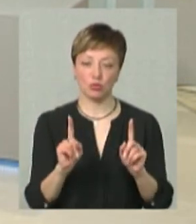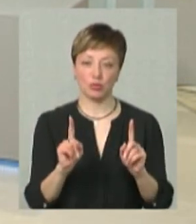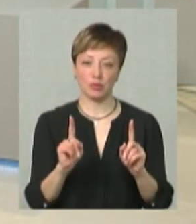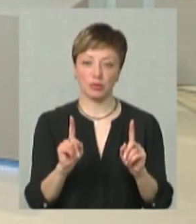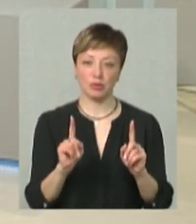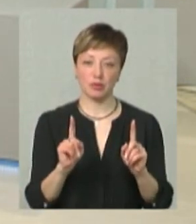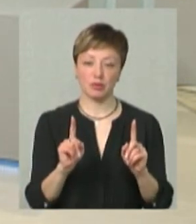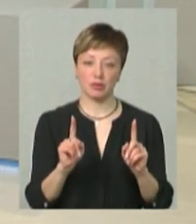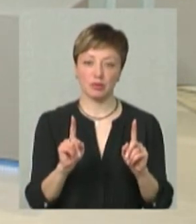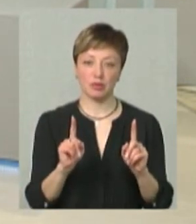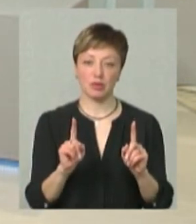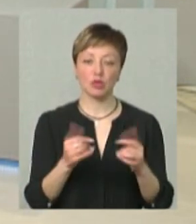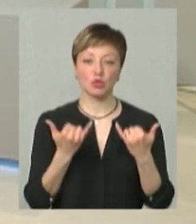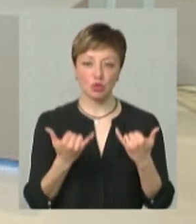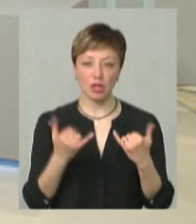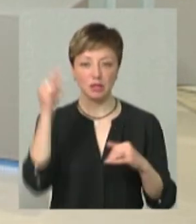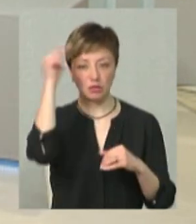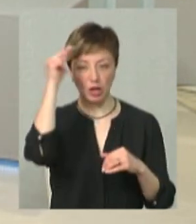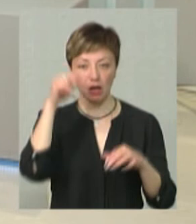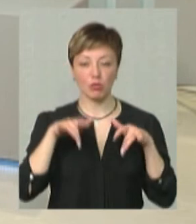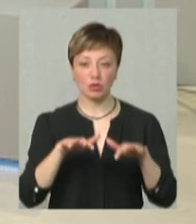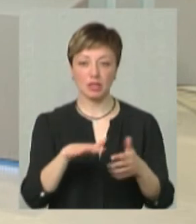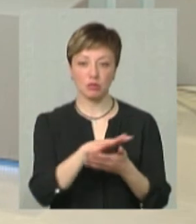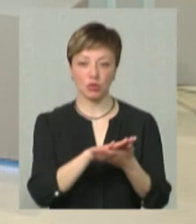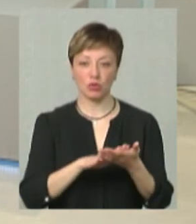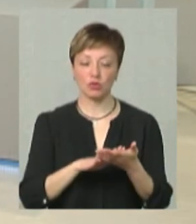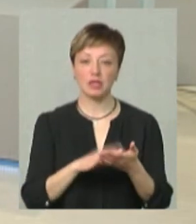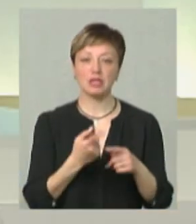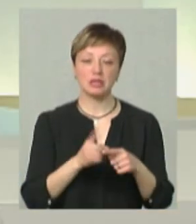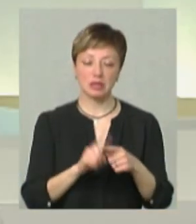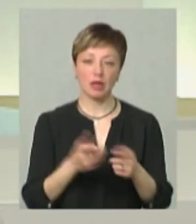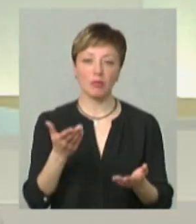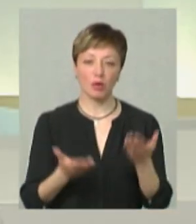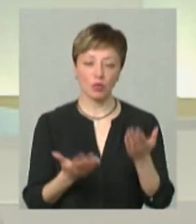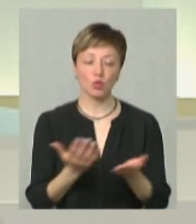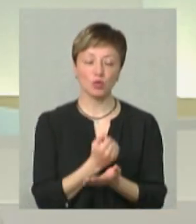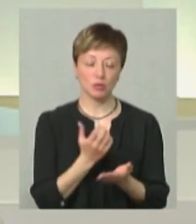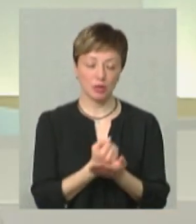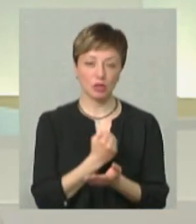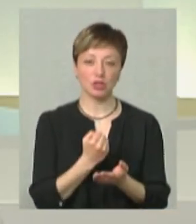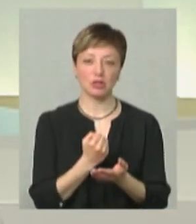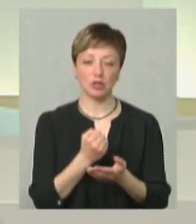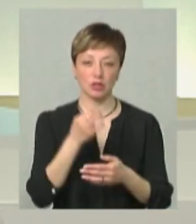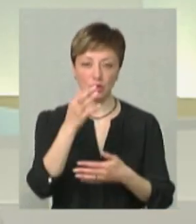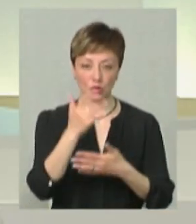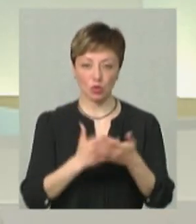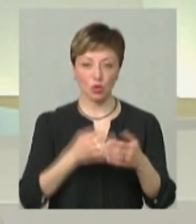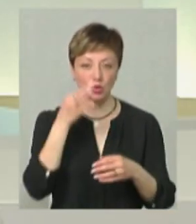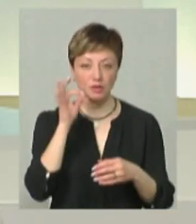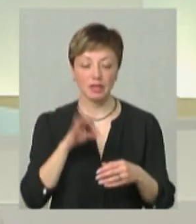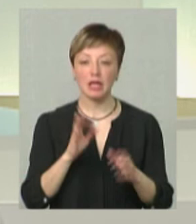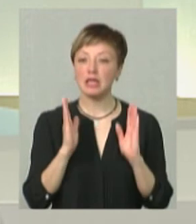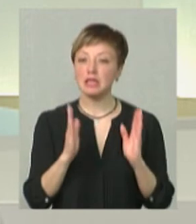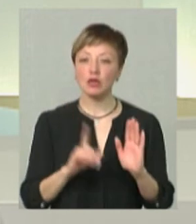був сучасний навчальний процес. І це, мабуть, такий успішний кейс. Є кейси, які